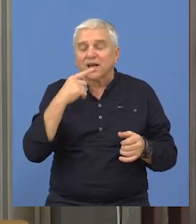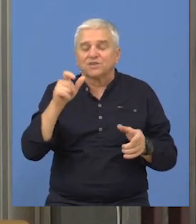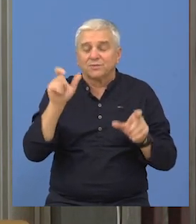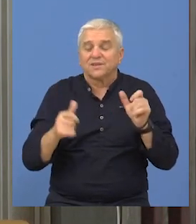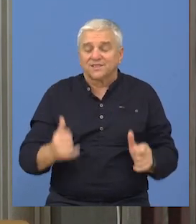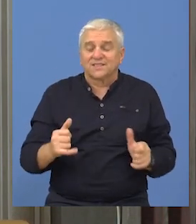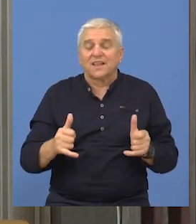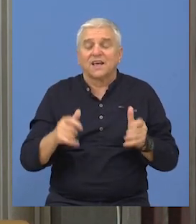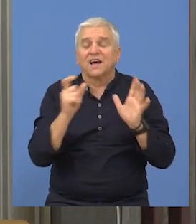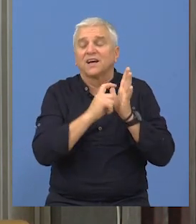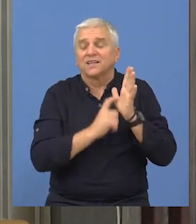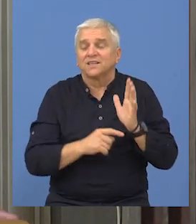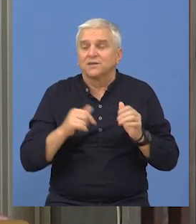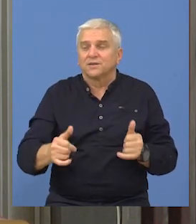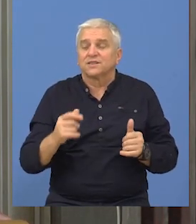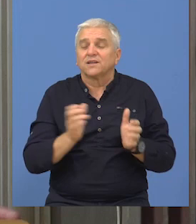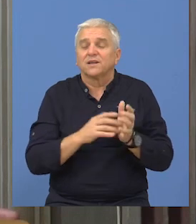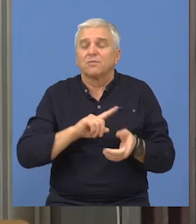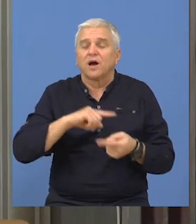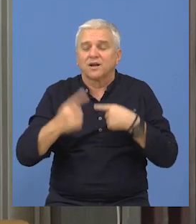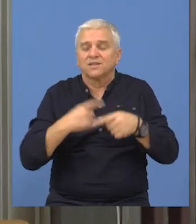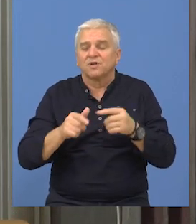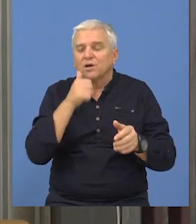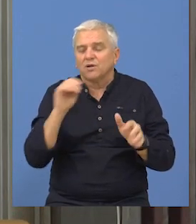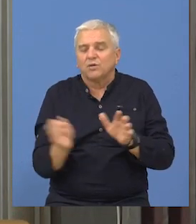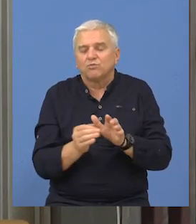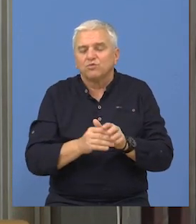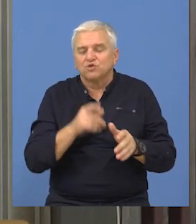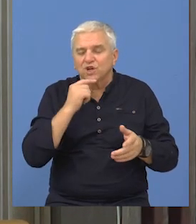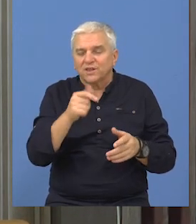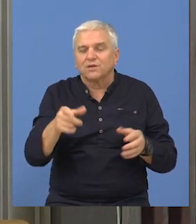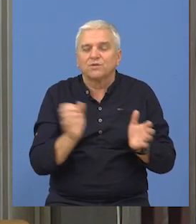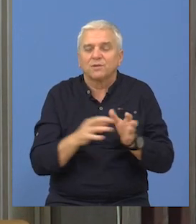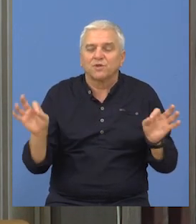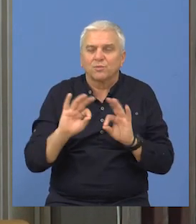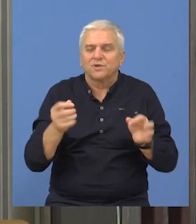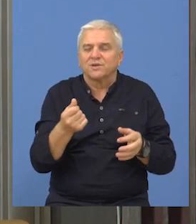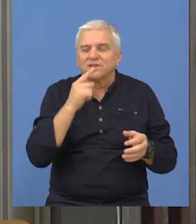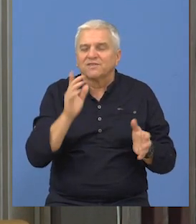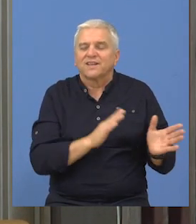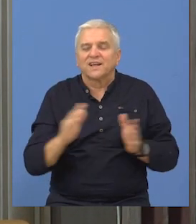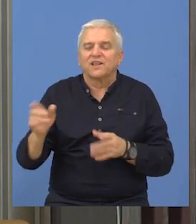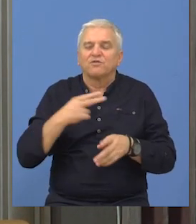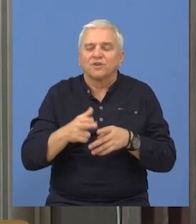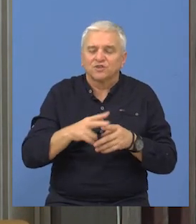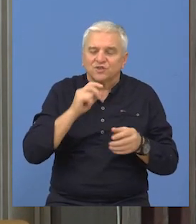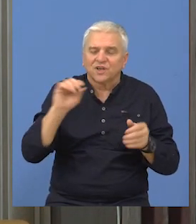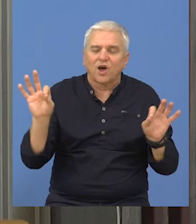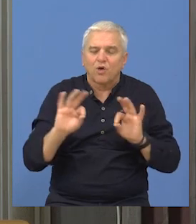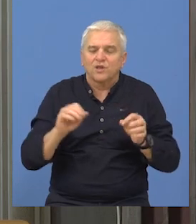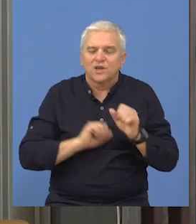pravo sad da kritikuju. Mi moramo sad u ovom remonu da obezbedimo dodatna sredstva za redovno